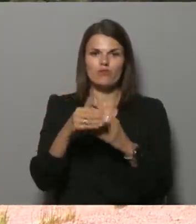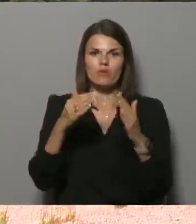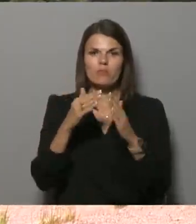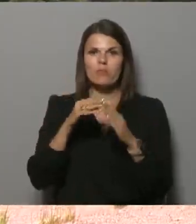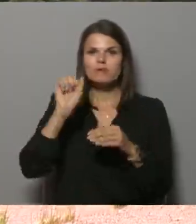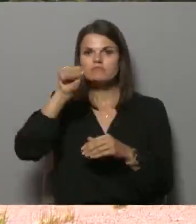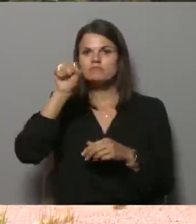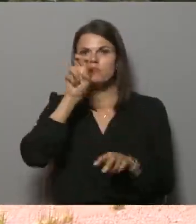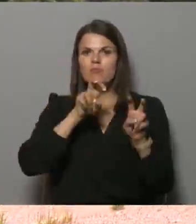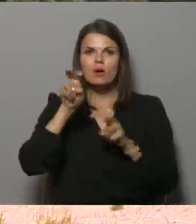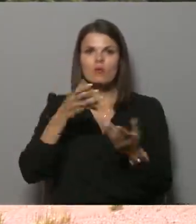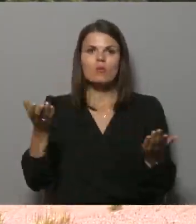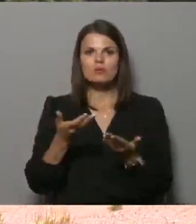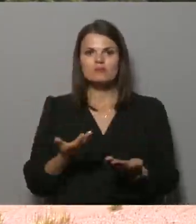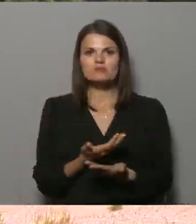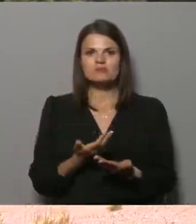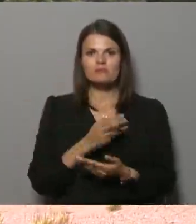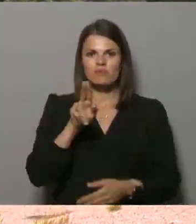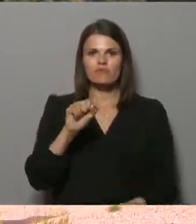mājām un jautāt, kur tad dāca dzīvo.